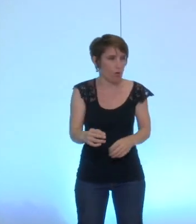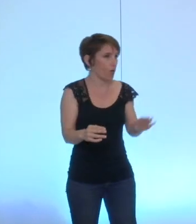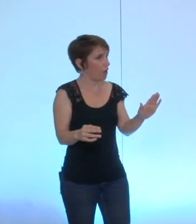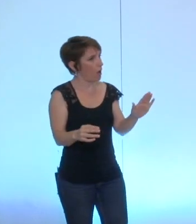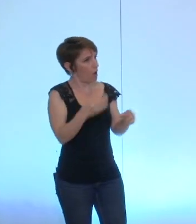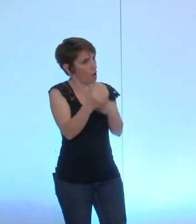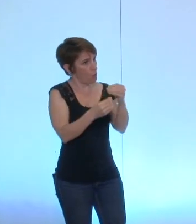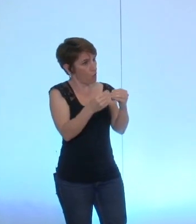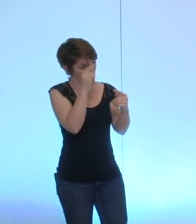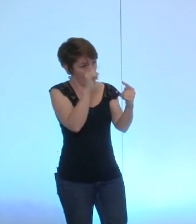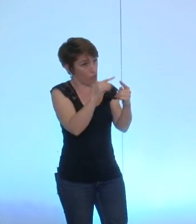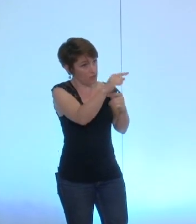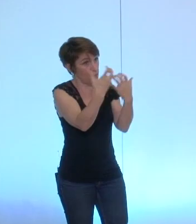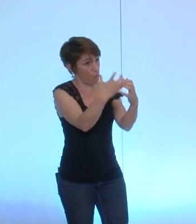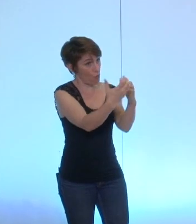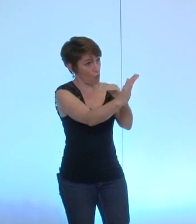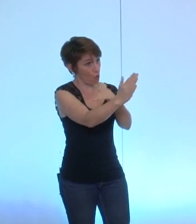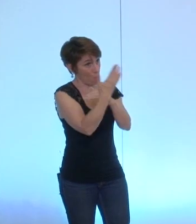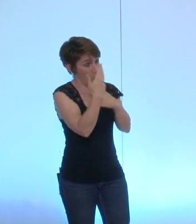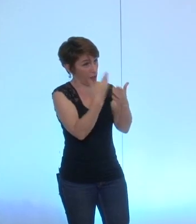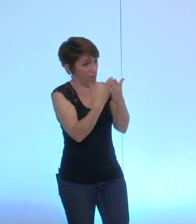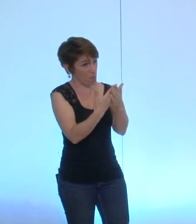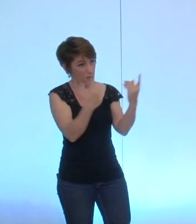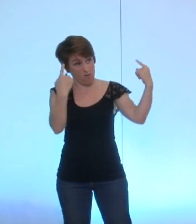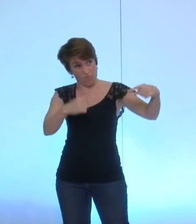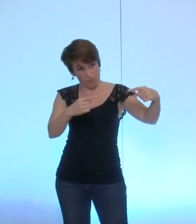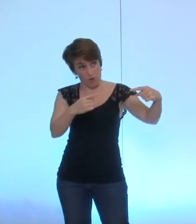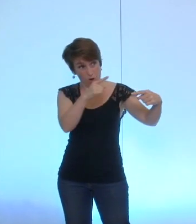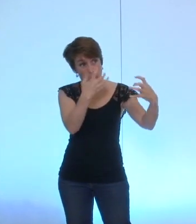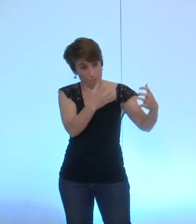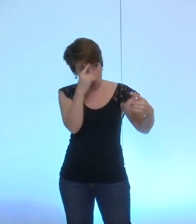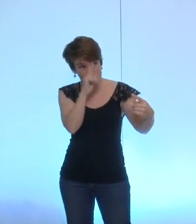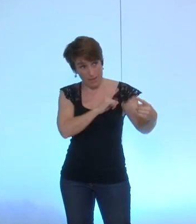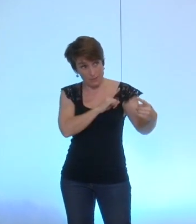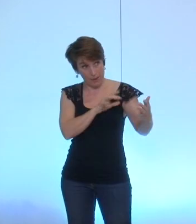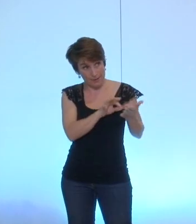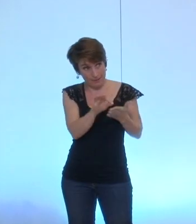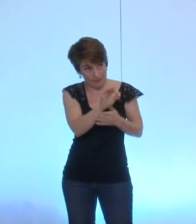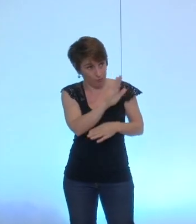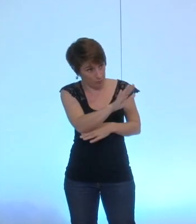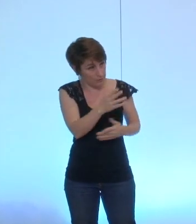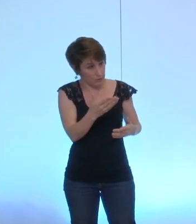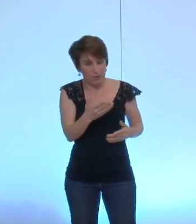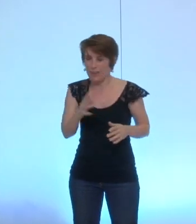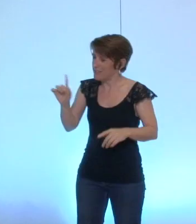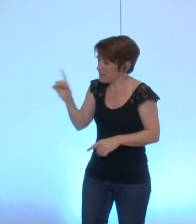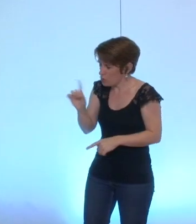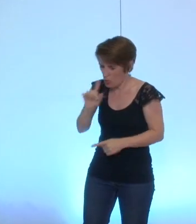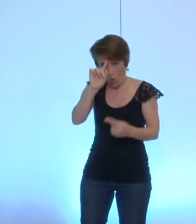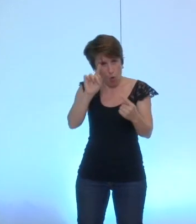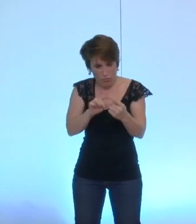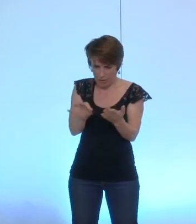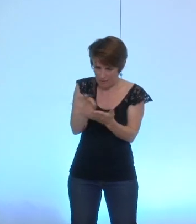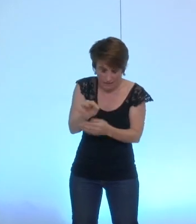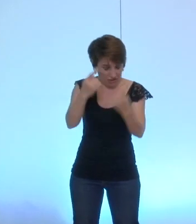montrer qu'il n pas de point de consensus et que il y une dynamique et que vous cherchez c'est ça que vous cherchez à faire les termes d'un texte que vous avez signé il n a aucun objectif